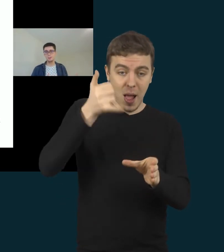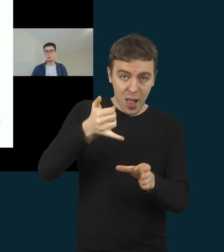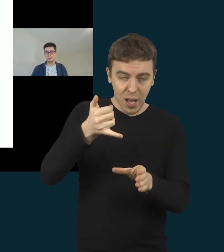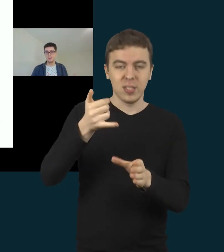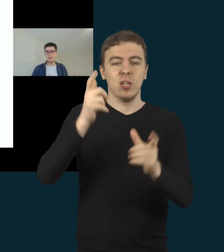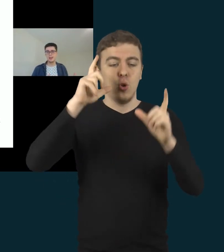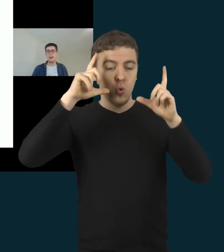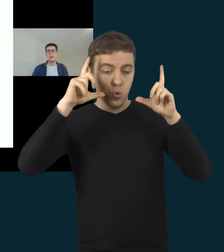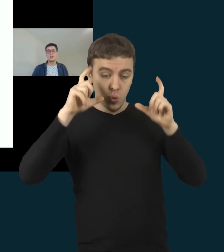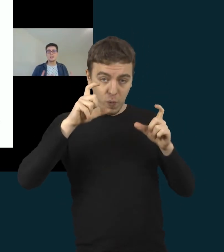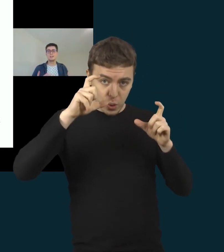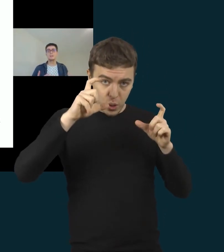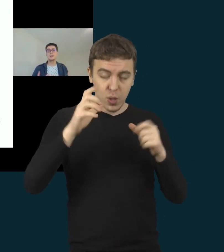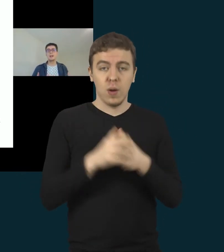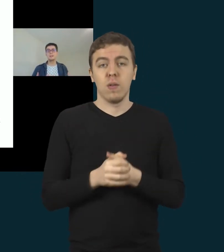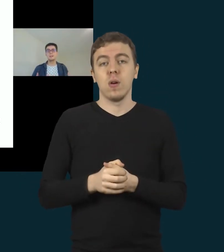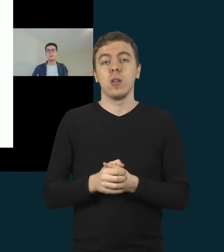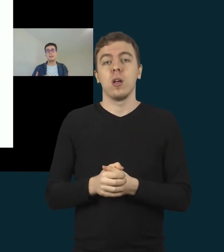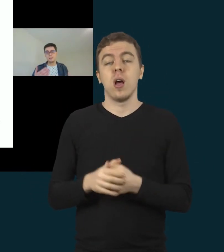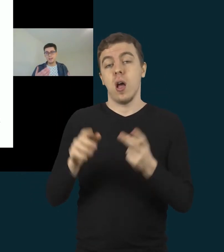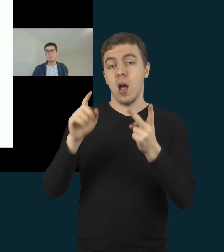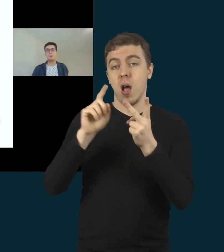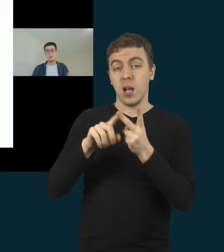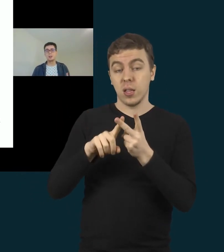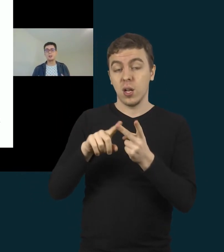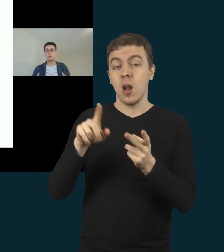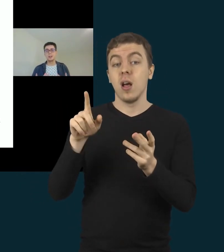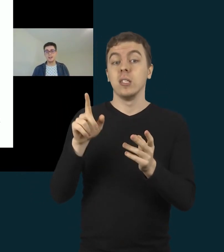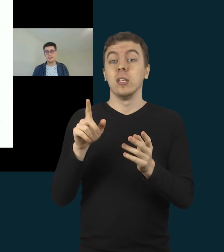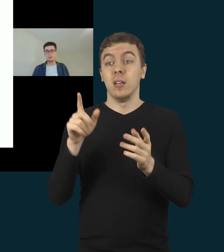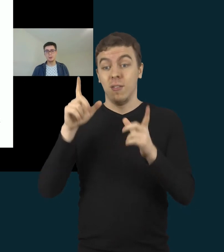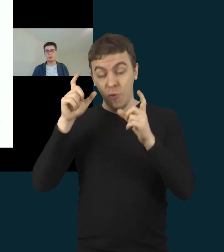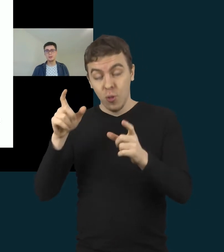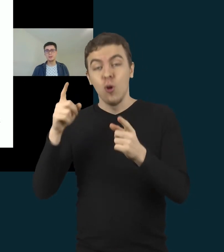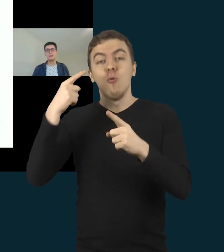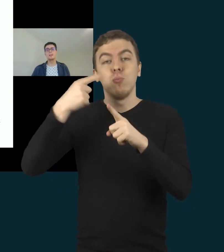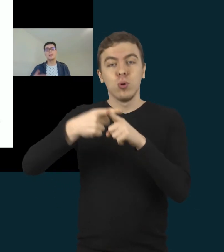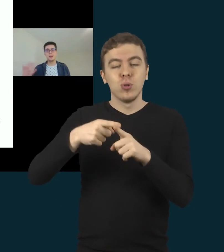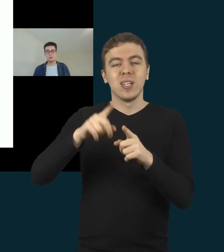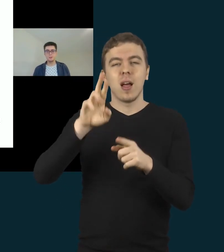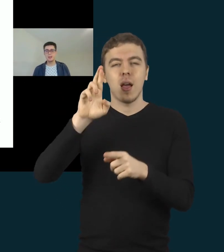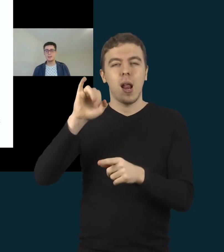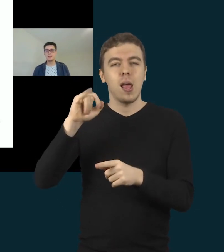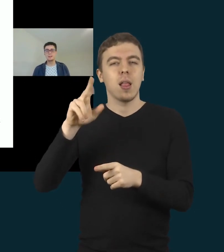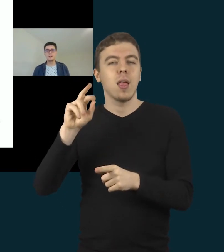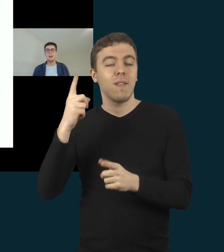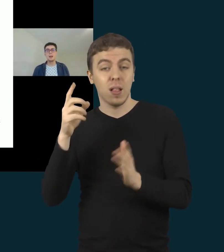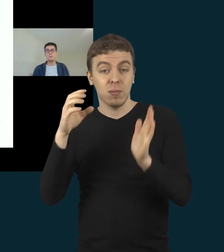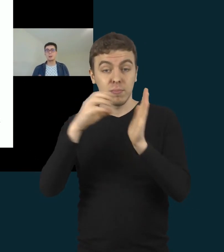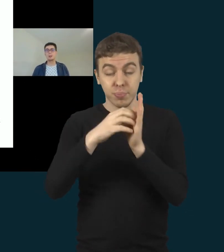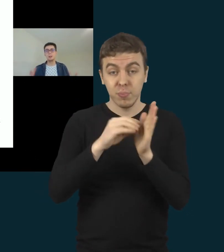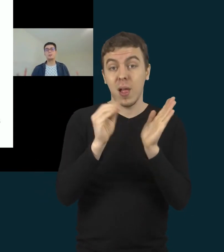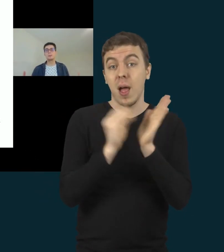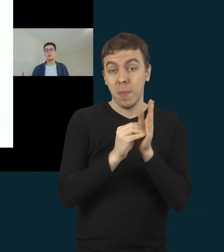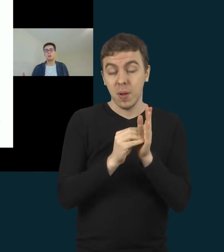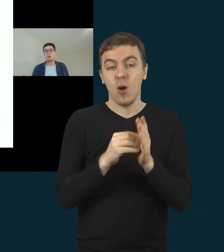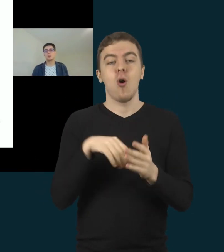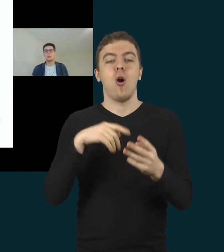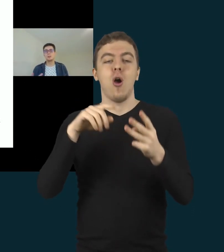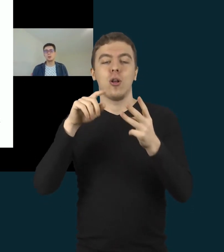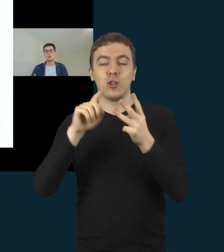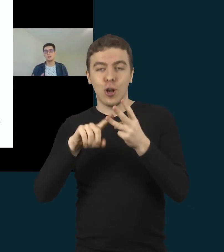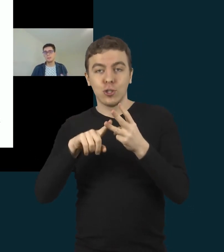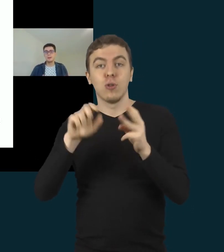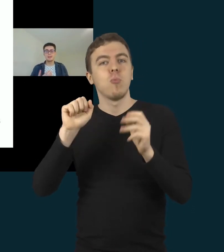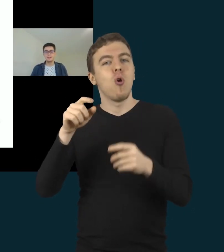kaip tu tą darai. Kitas variantas yra dar prirašyti raidę nurodytą ir trečias variantas yra parašyti visą žodį